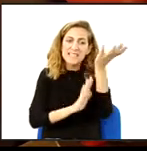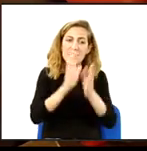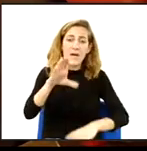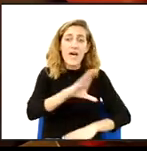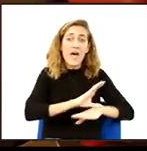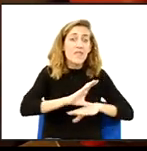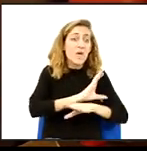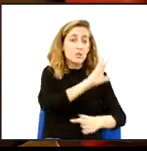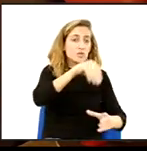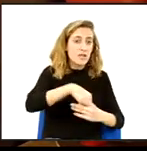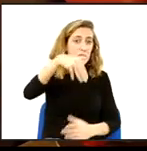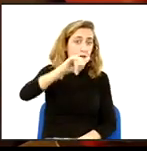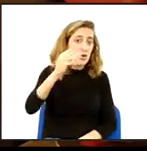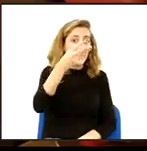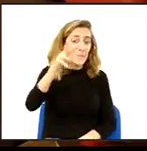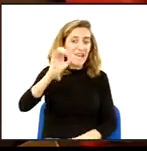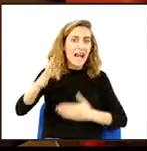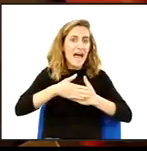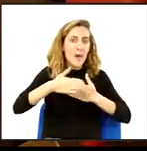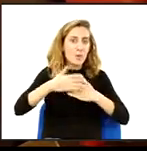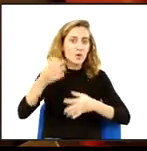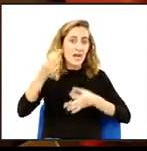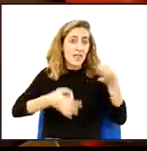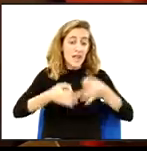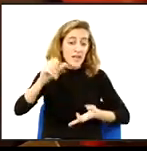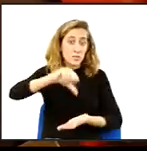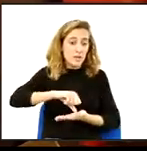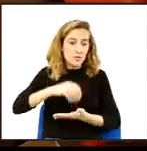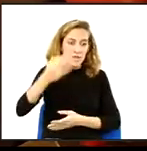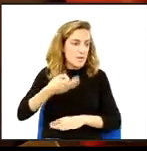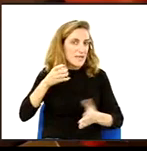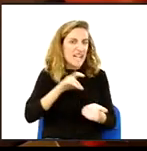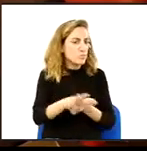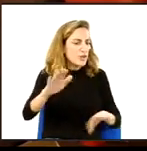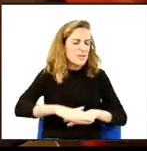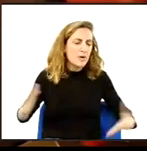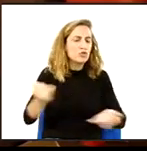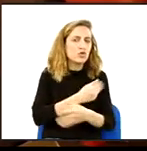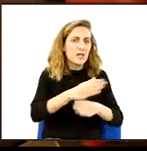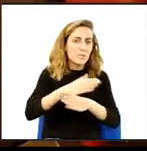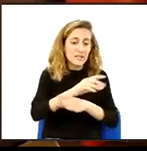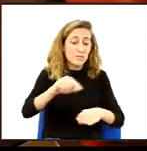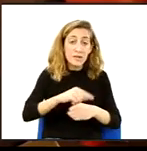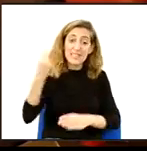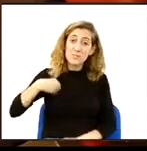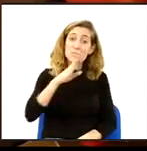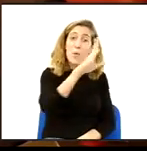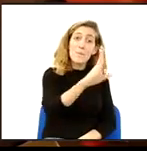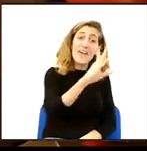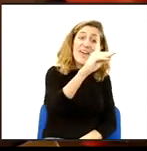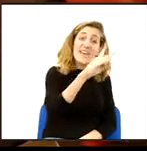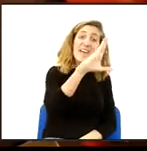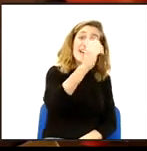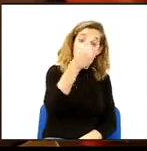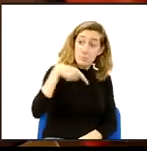Buc a les portes de la ciutat de la justícia, han d'estar rebutjades pràcticament per tots els partits polítics. El mateix PDeCAT, partit que governa